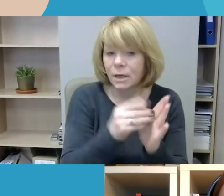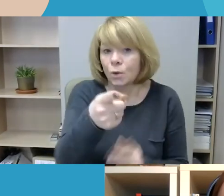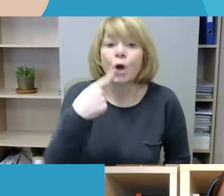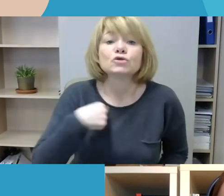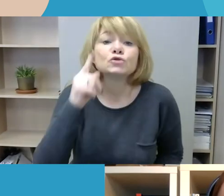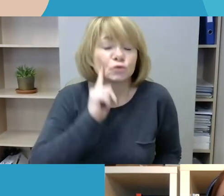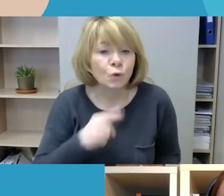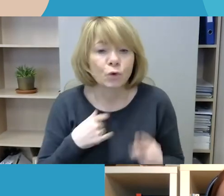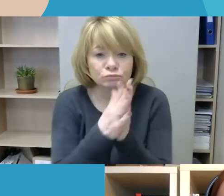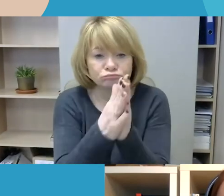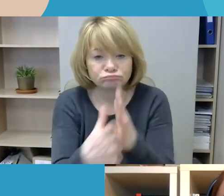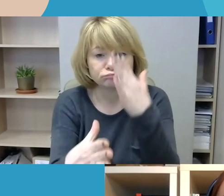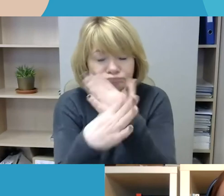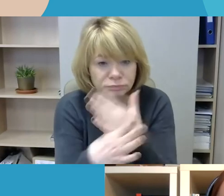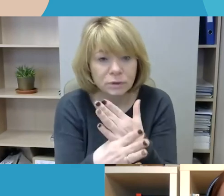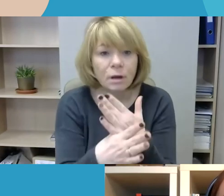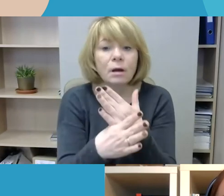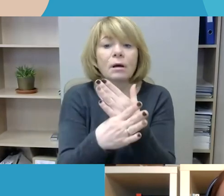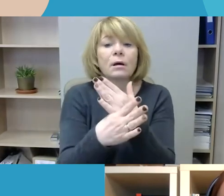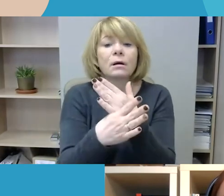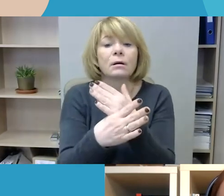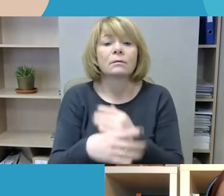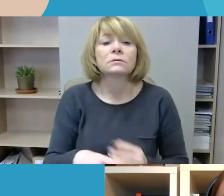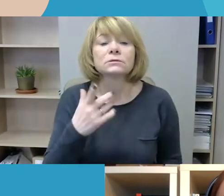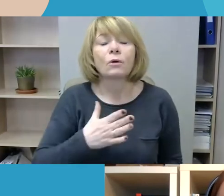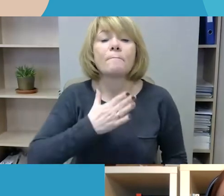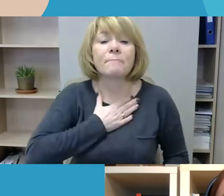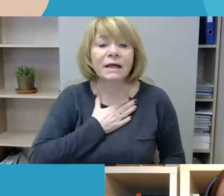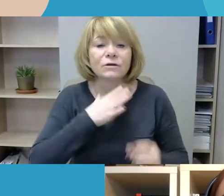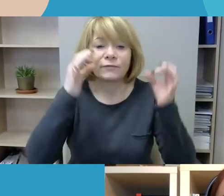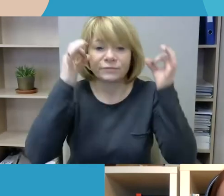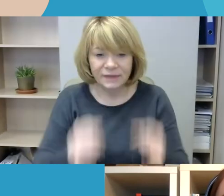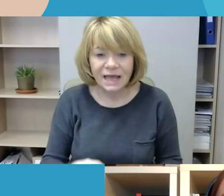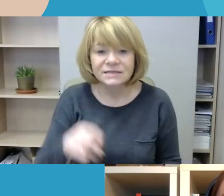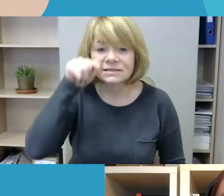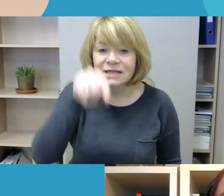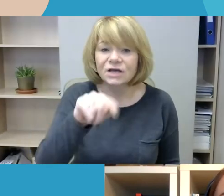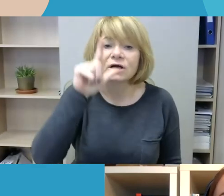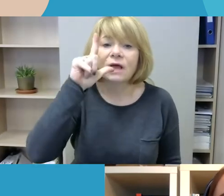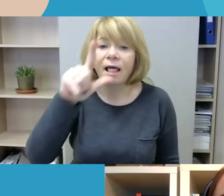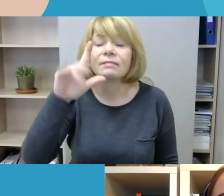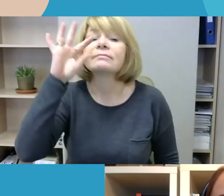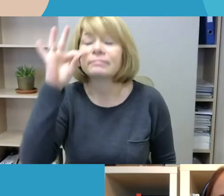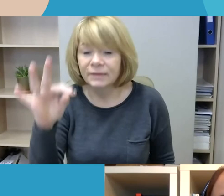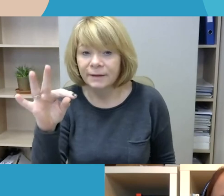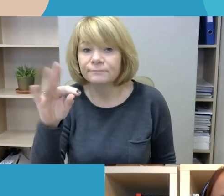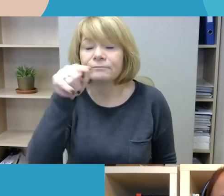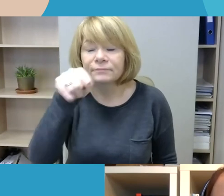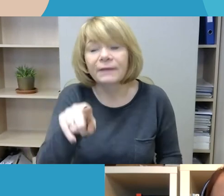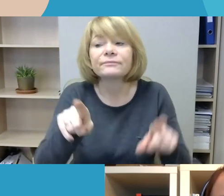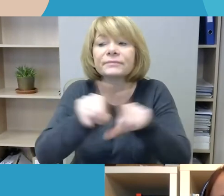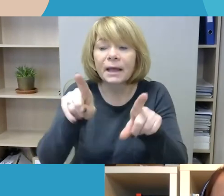reikia nueiti į pranesk.manoteisės.lt, ten taip pat rasite